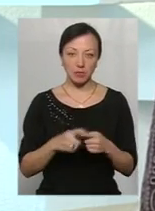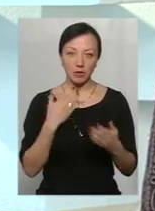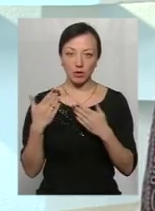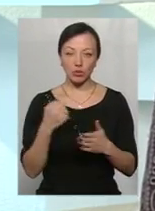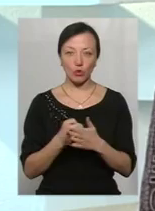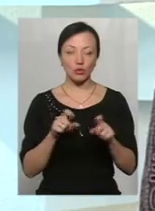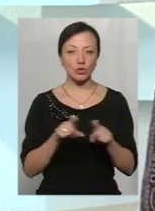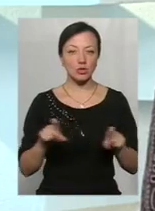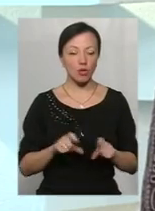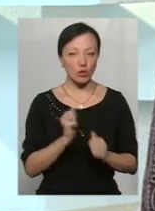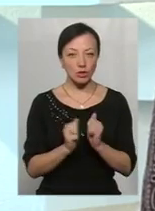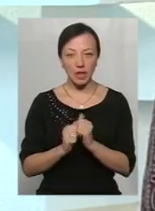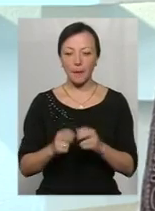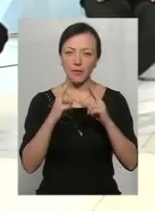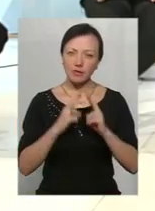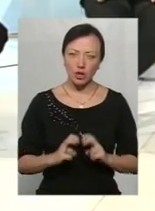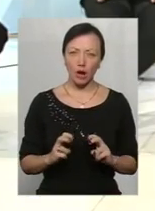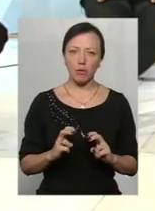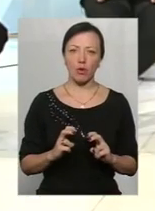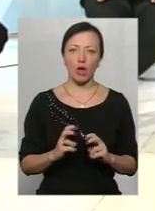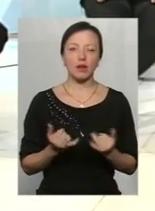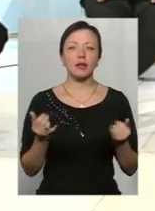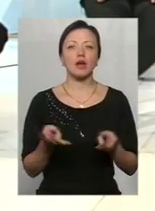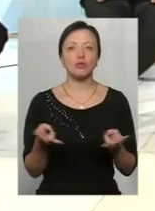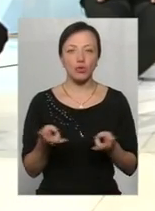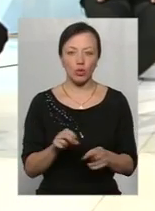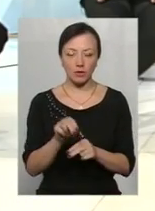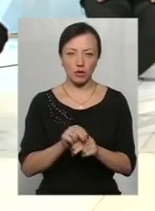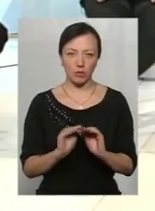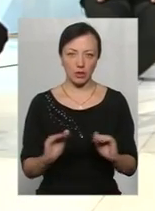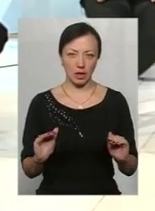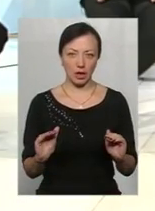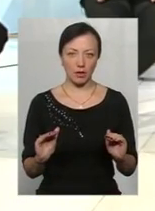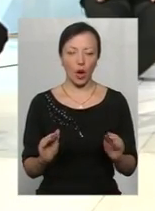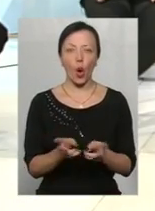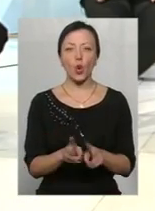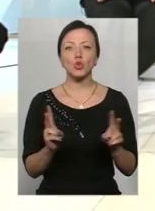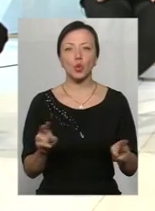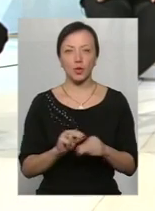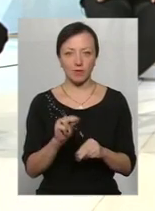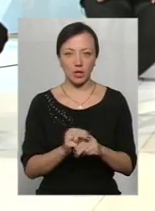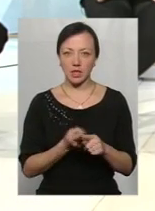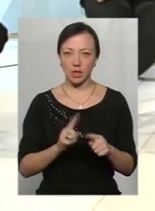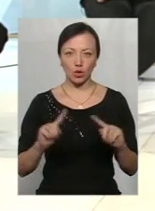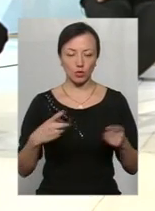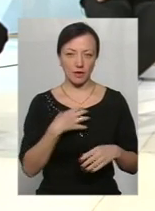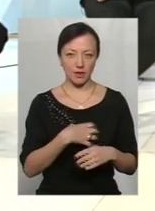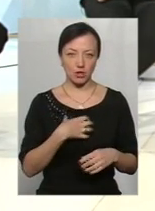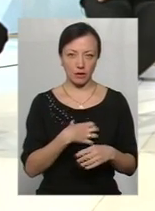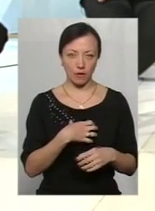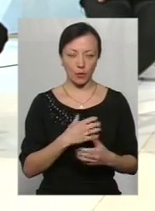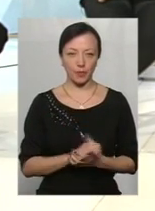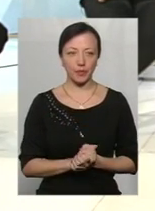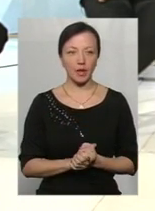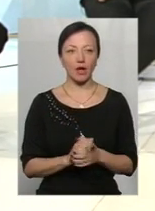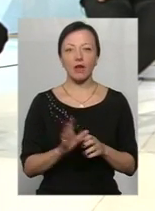до кожного закладу. Ми вивчаємо, для чого ми навчаємо дітей. Хто навчає? Це дуже важливо. Пані Веліна,